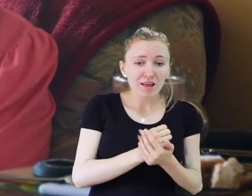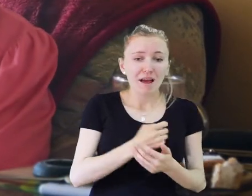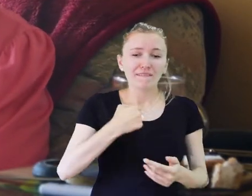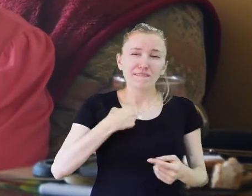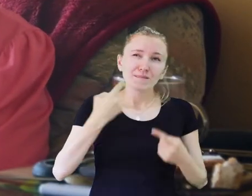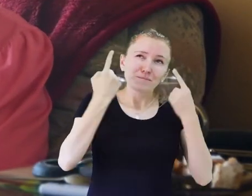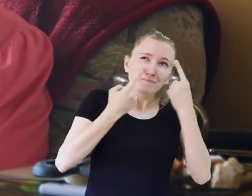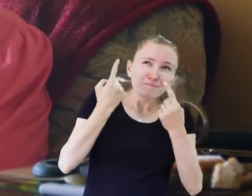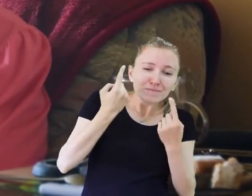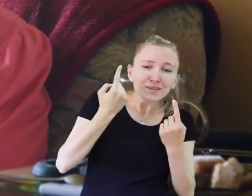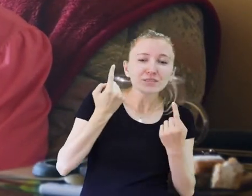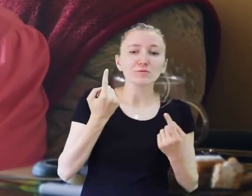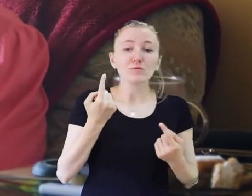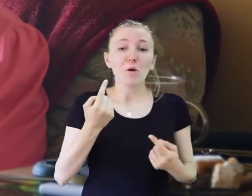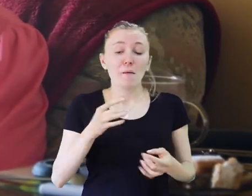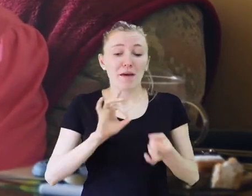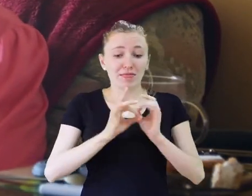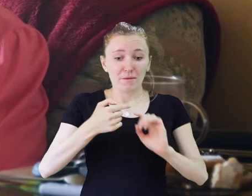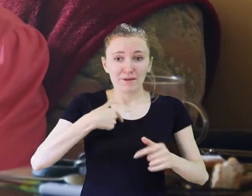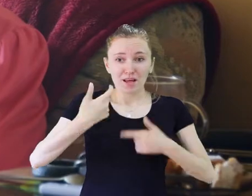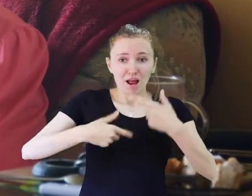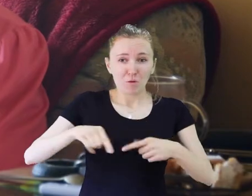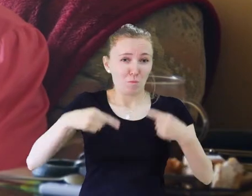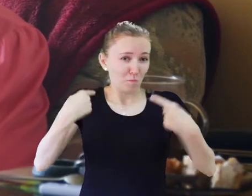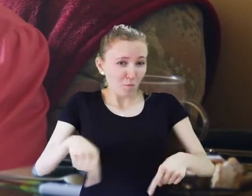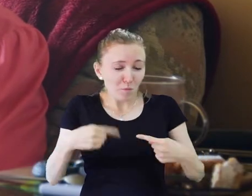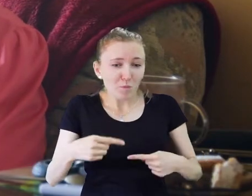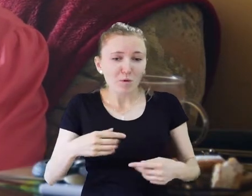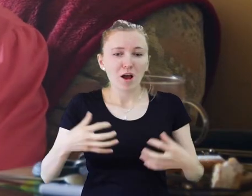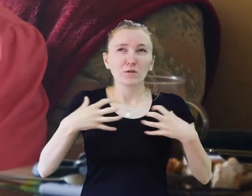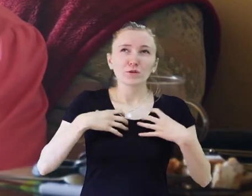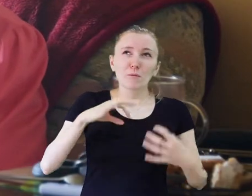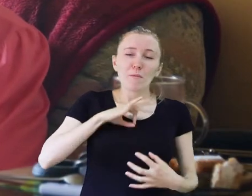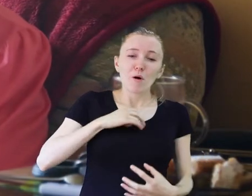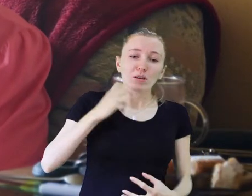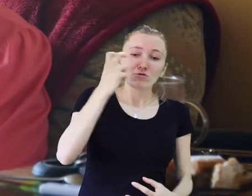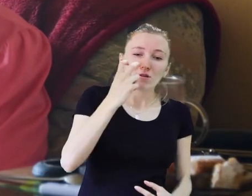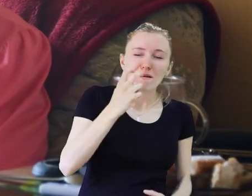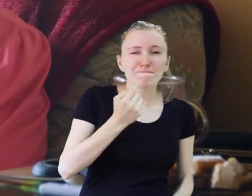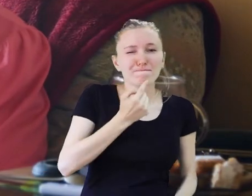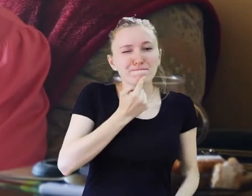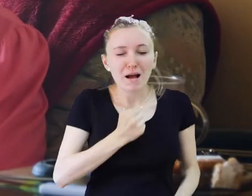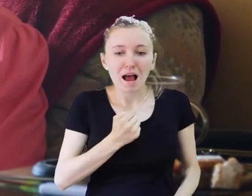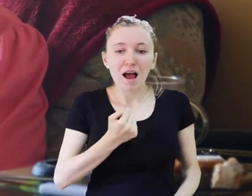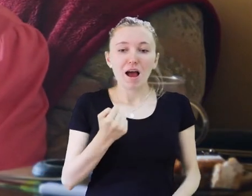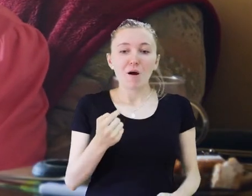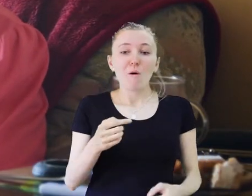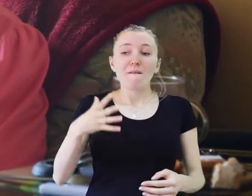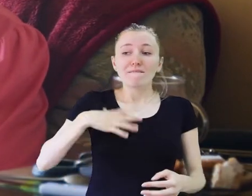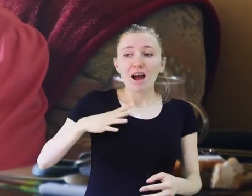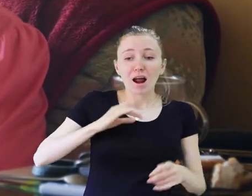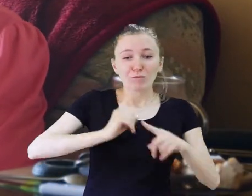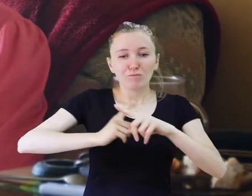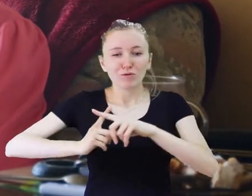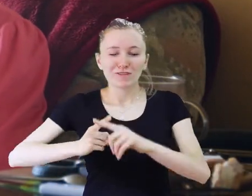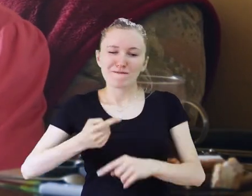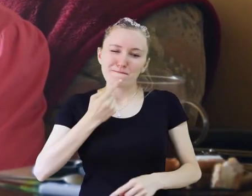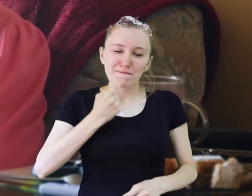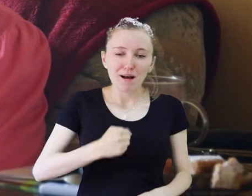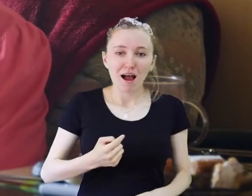drugiej strony sobie z kolei myślę tak, ale gdybym tego nie robiła, to moje życie by było